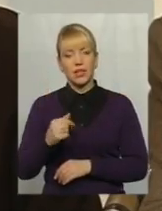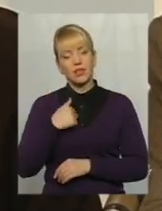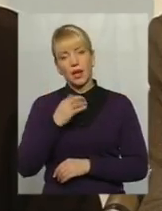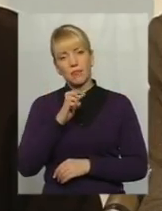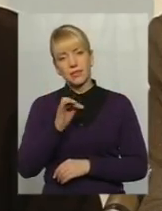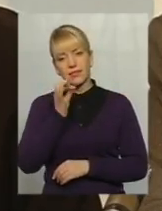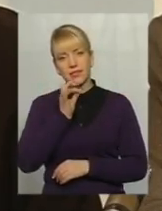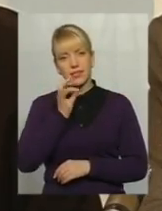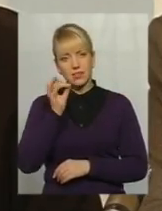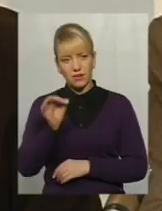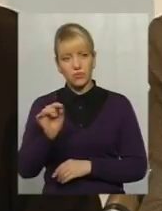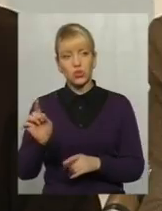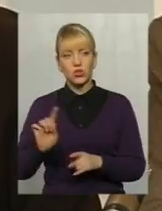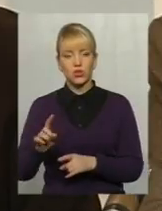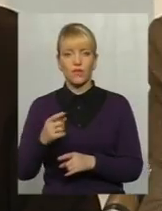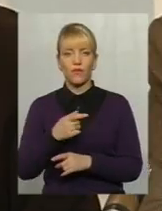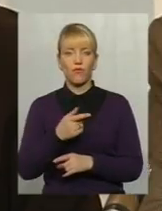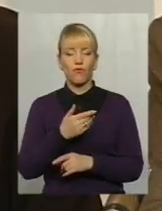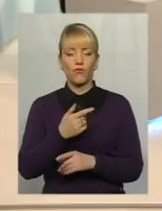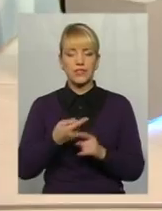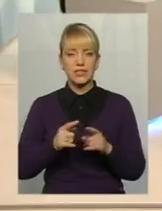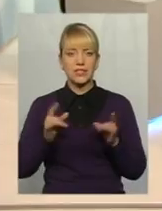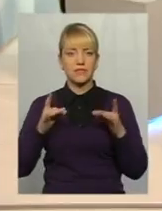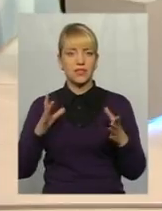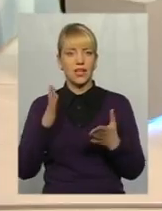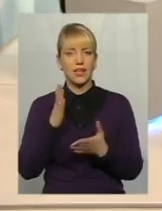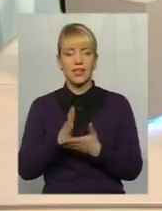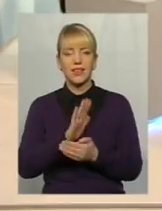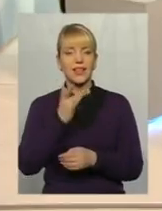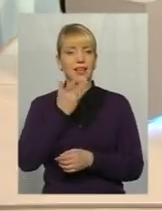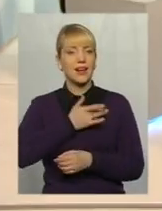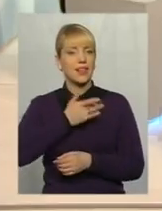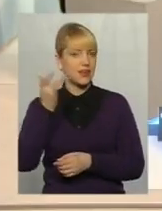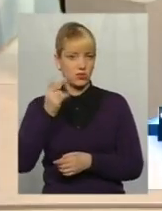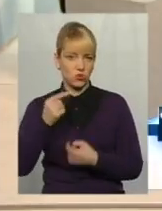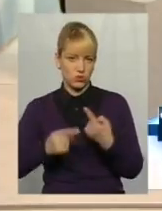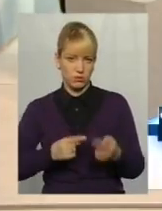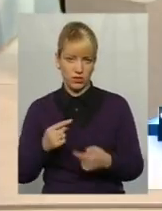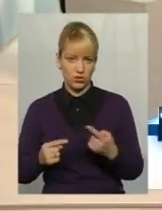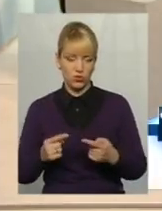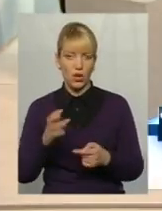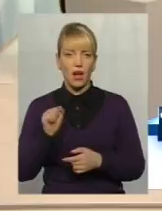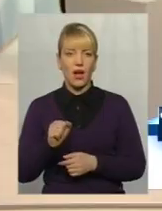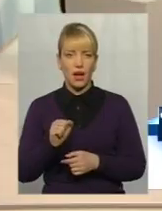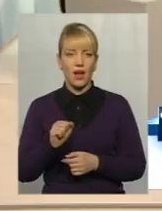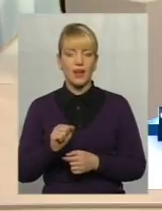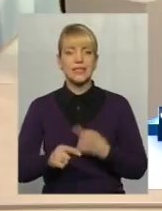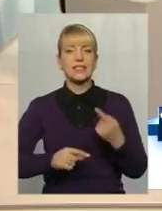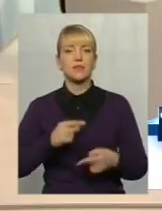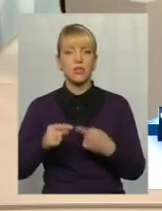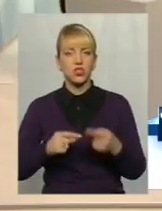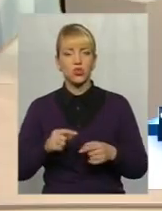вони є швидше не радянською спадщиною, а спадщиною саме